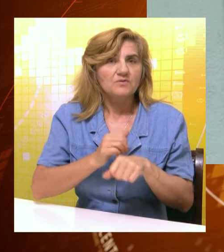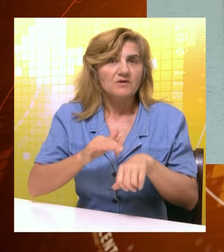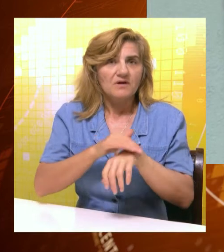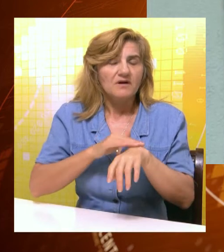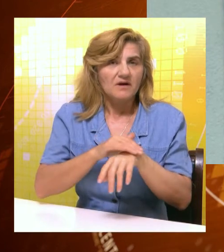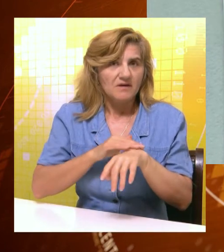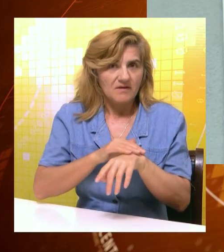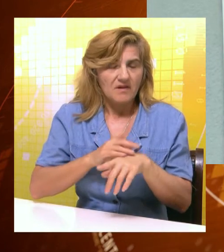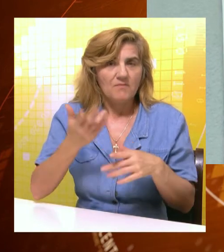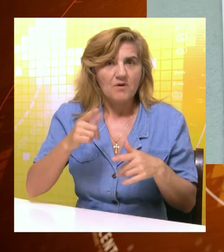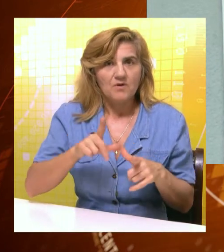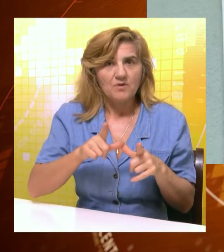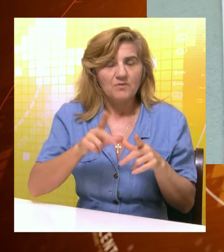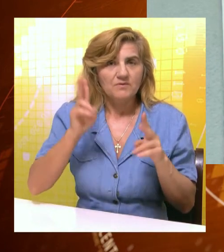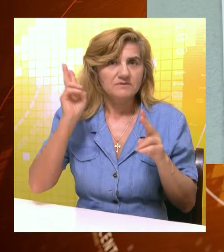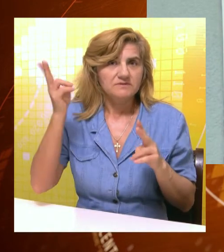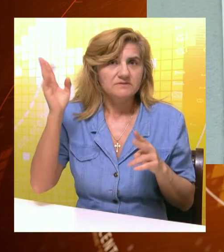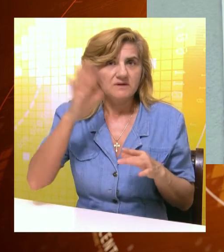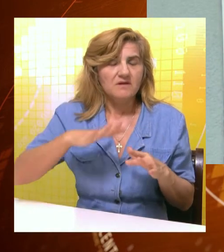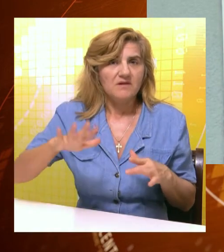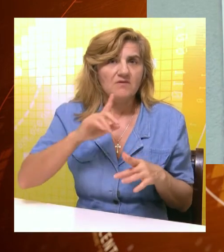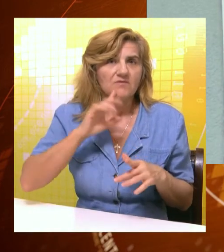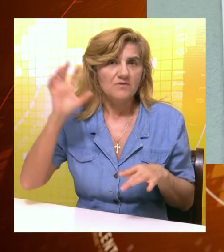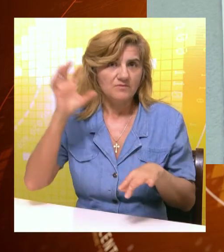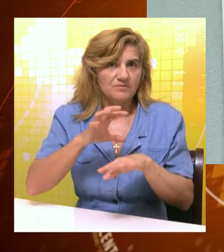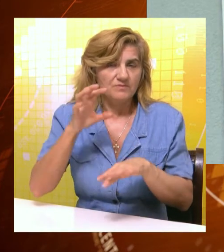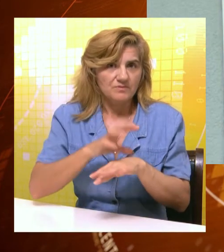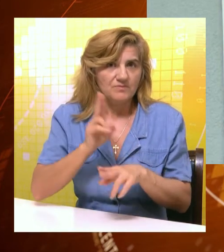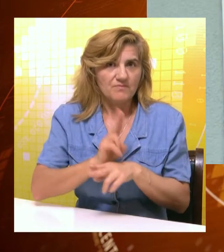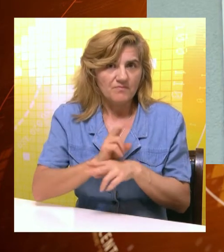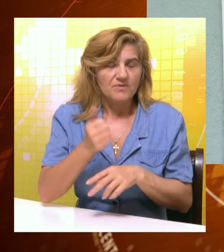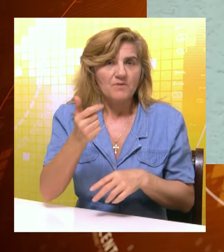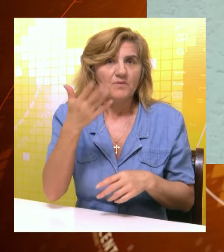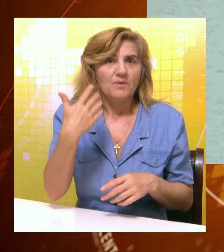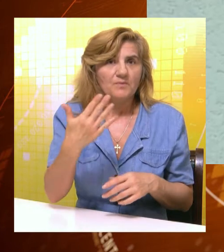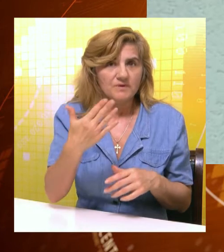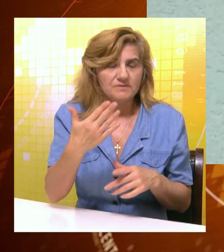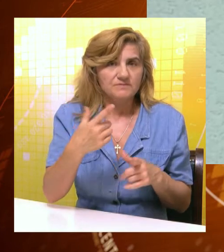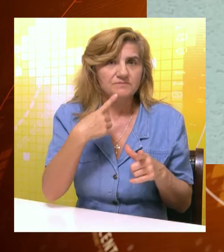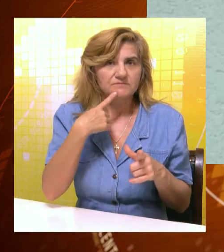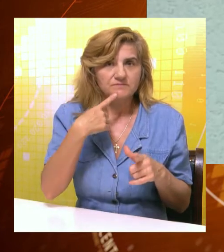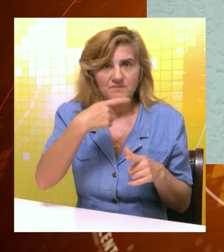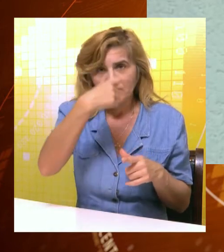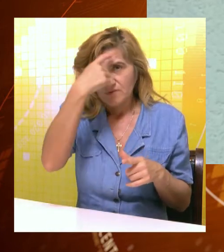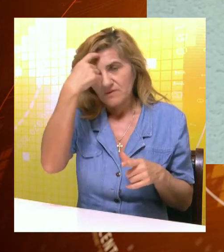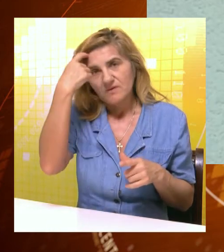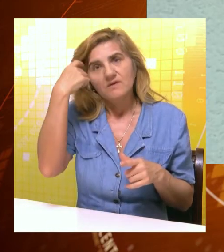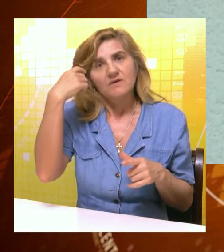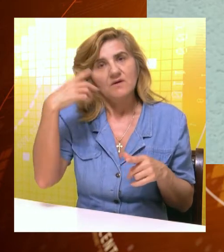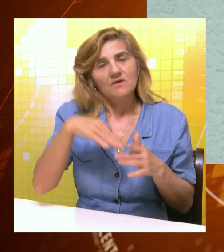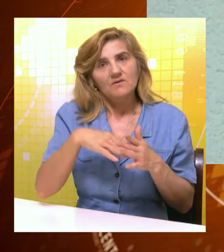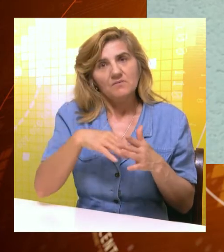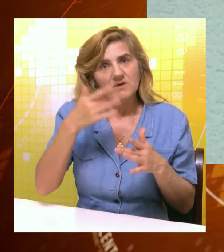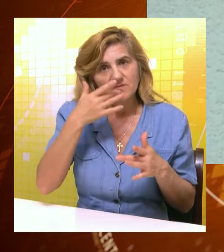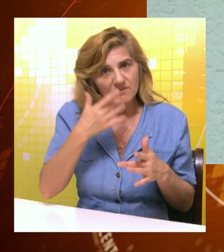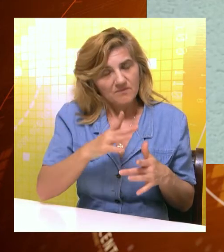za zaštitu dečije kože od uve zraka, poručuju stručnjaci. Ukoliko se dete razboli na letovanju, u slučajevima